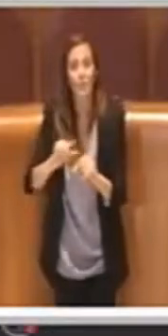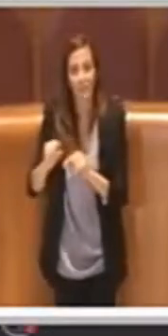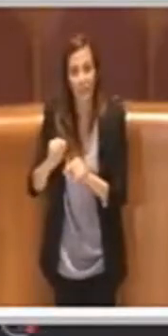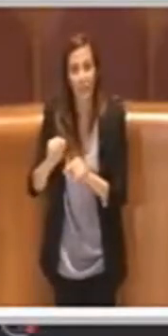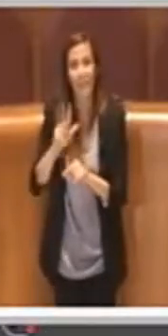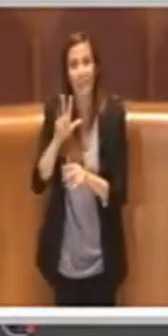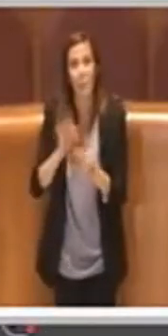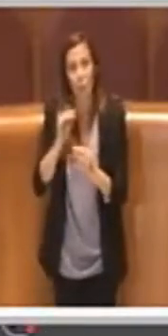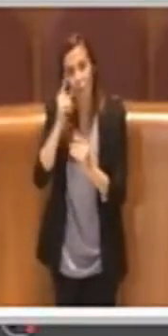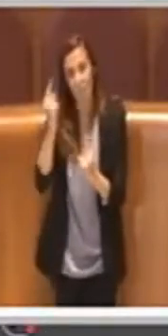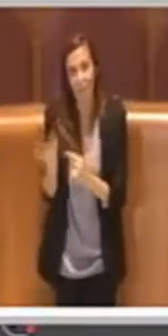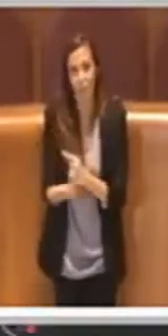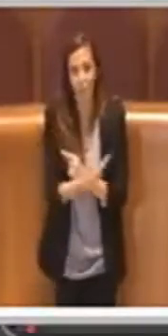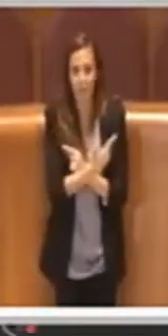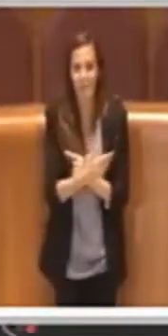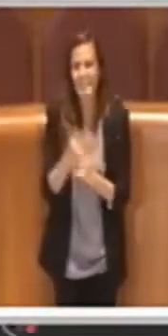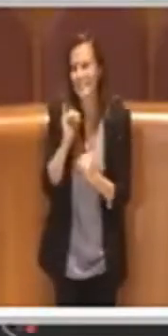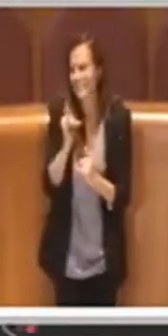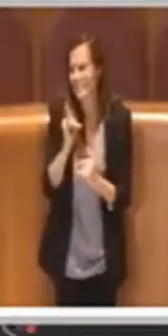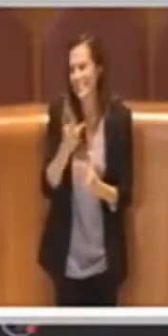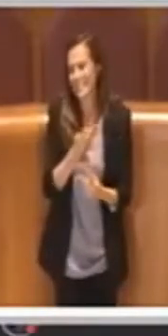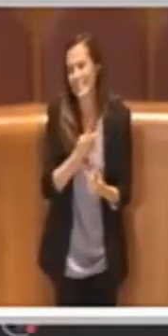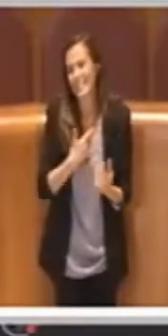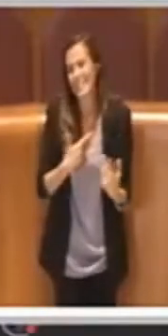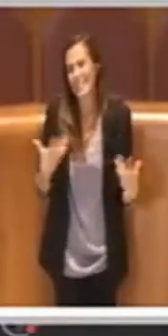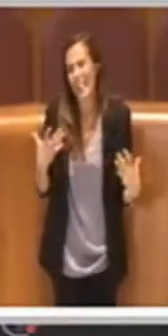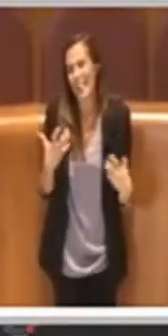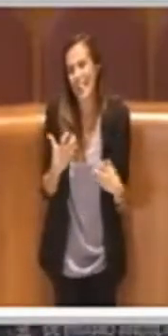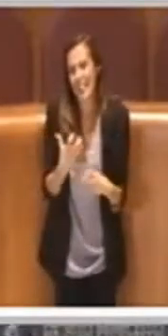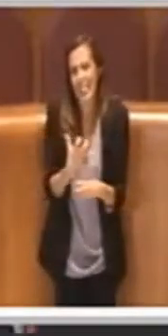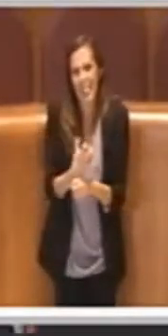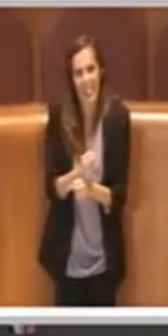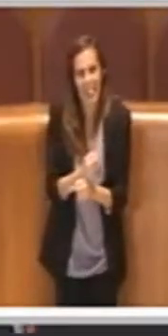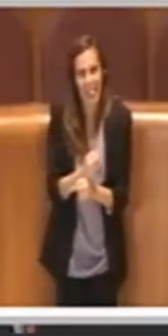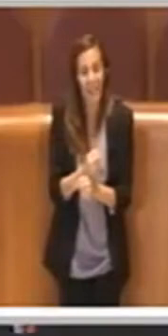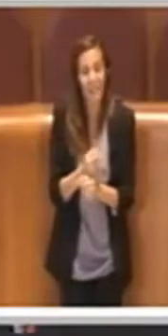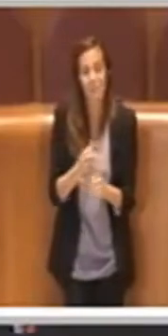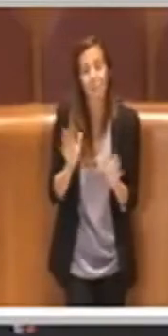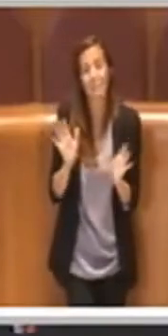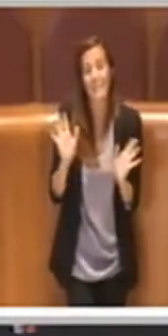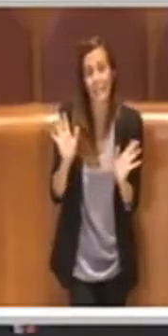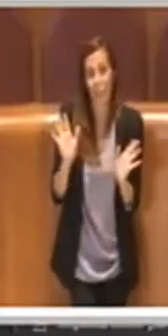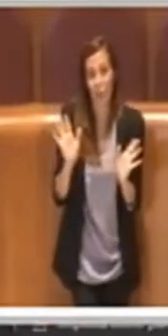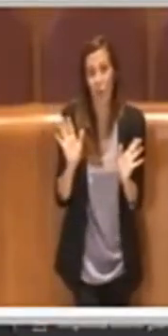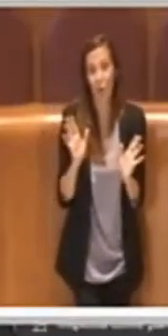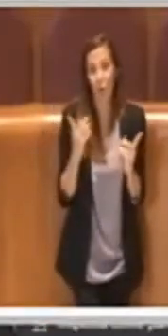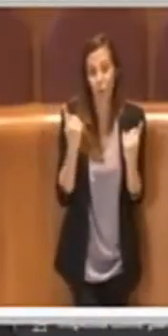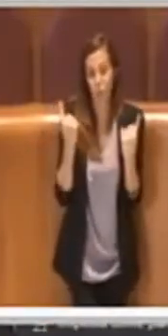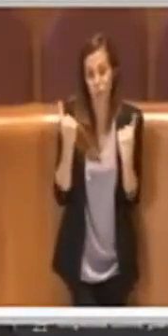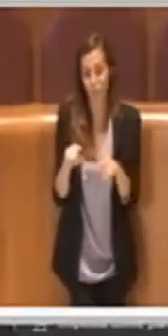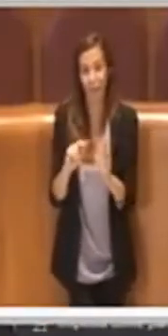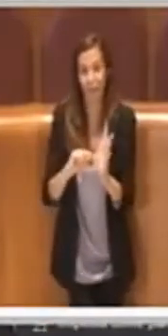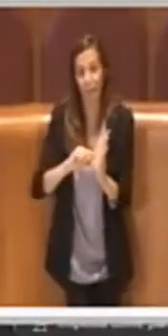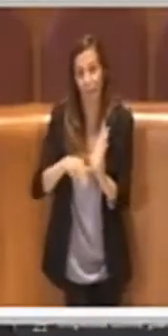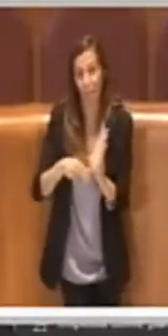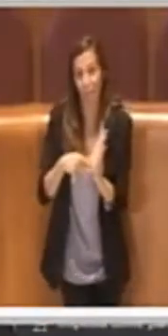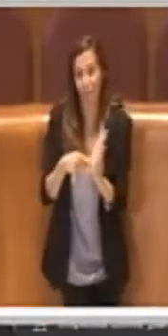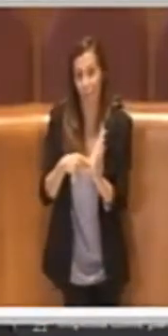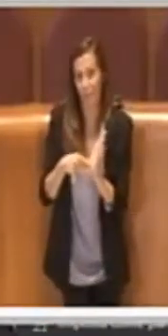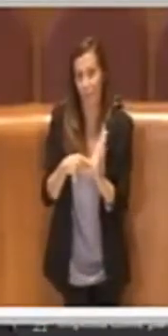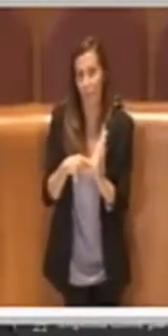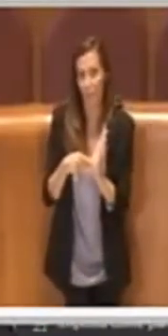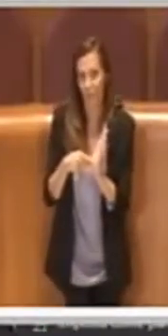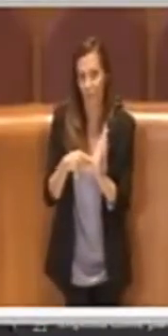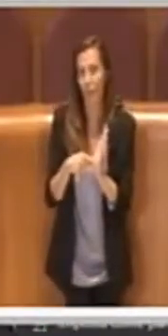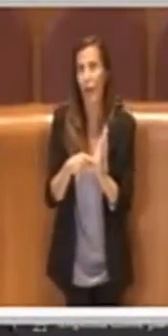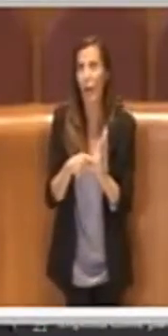Sì Presidente, cercherò di essere sintetico, però questi emendamenti vanno